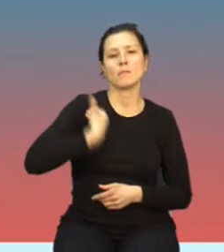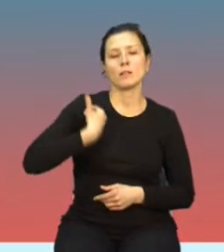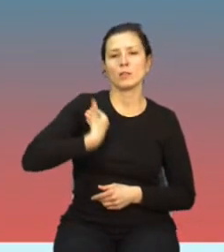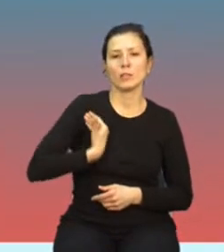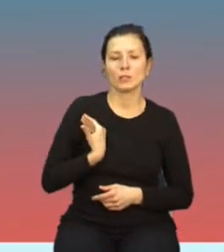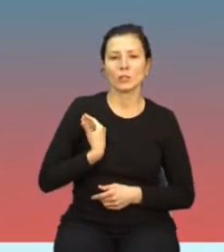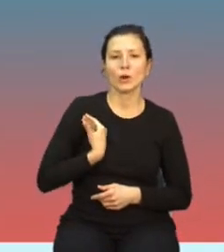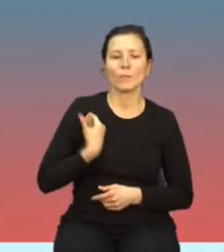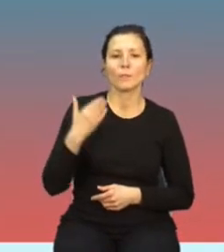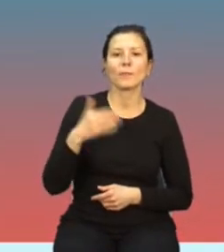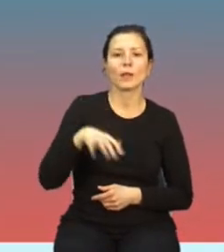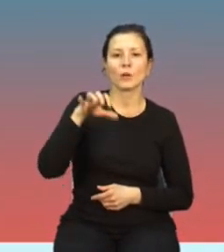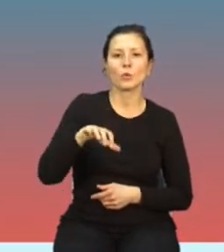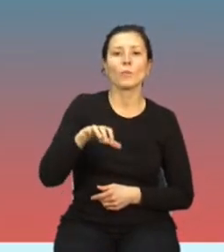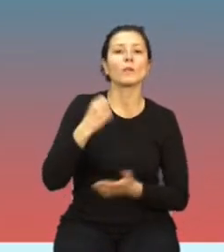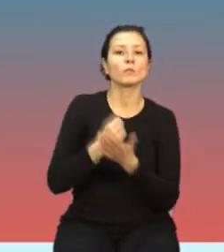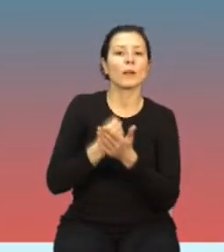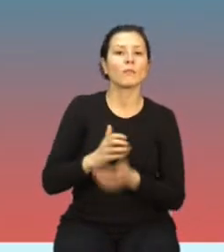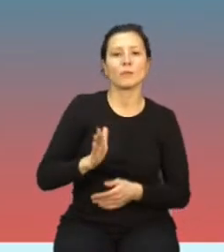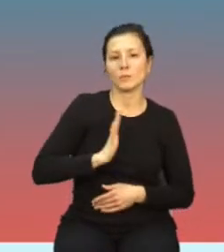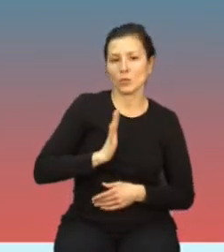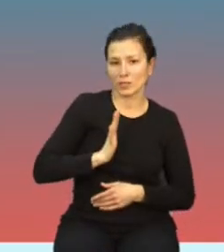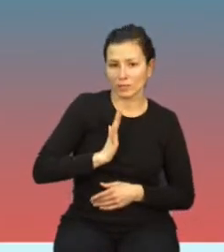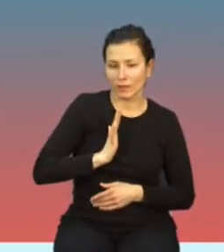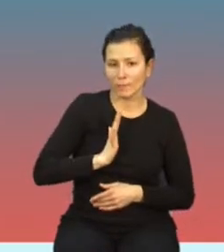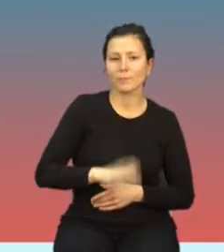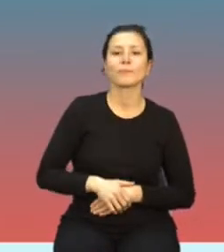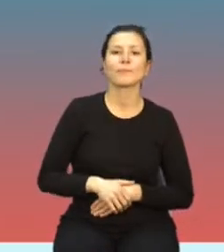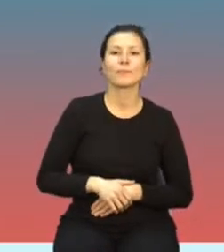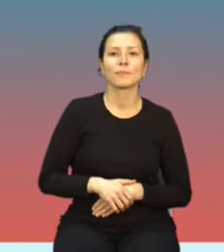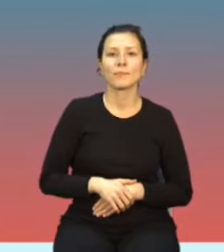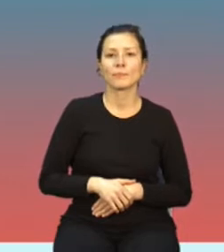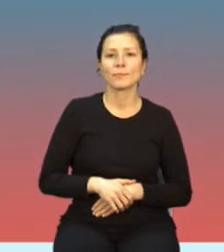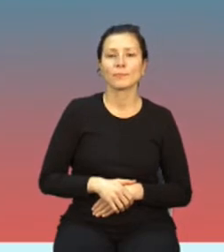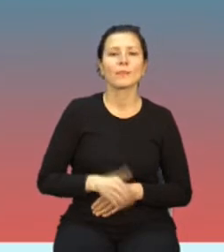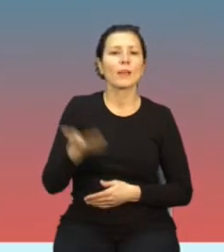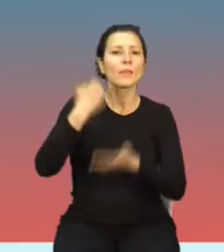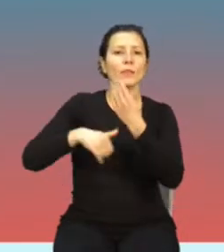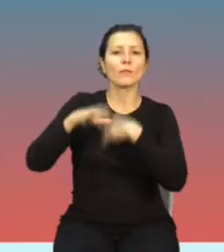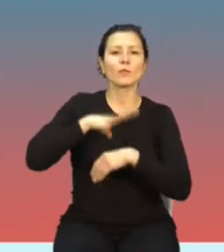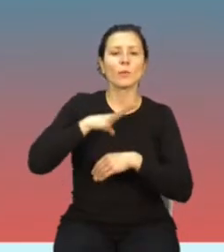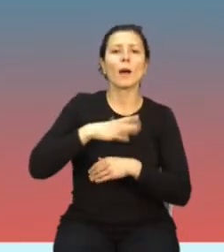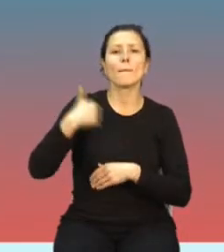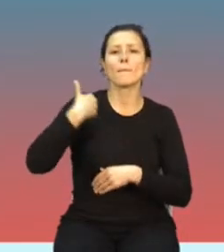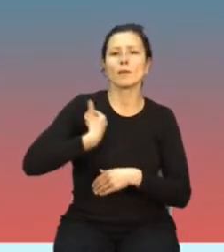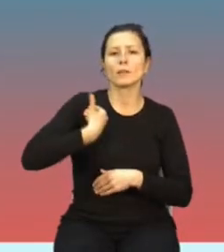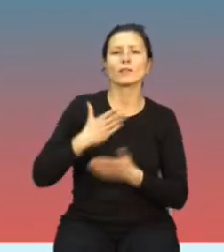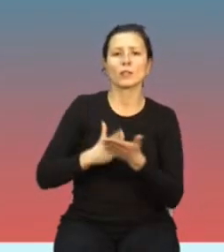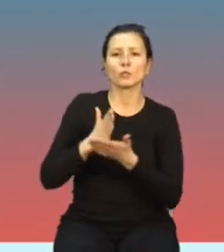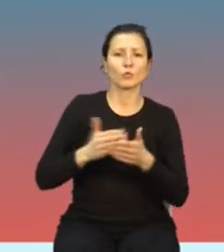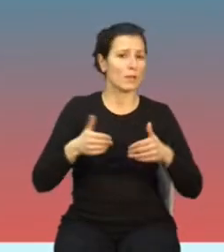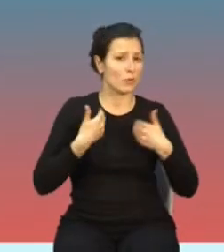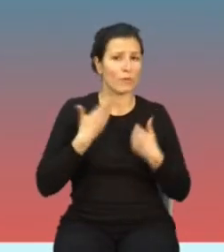UKHSA, to dawniej Brytyjska Służba Zdrowia